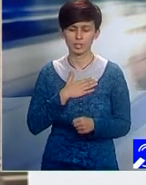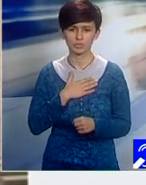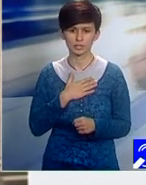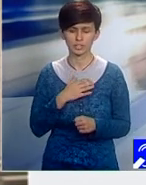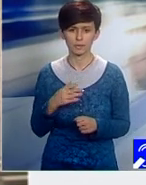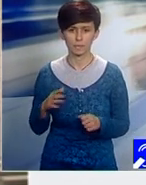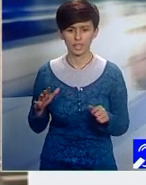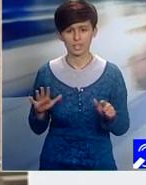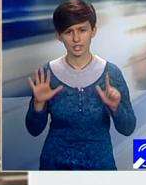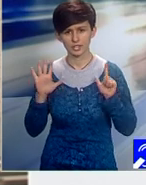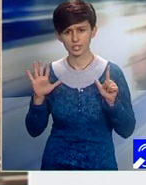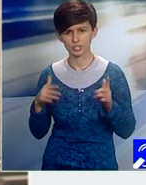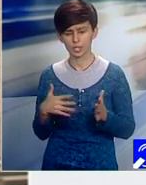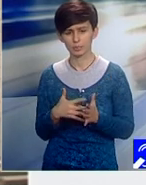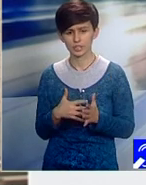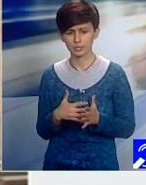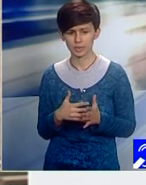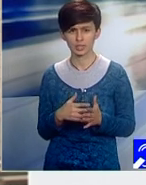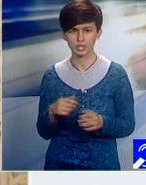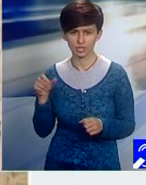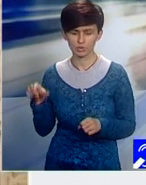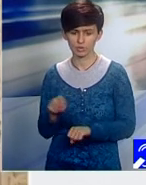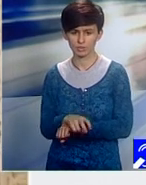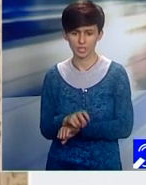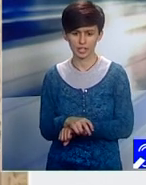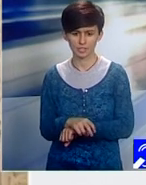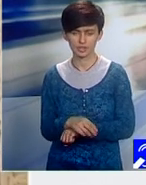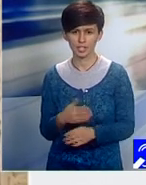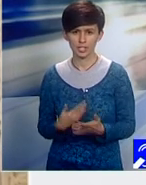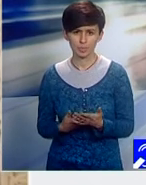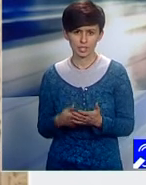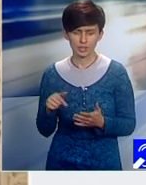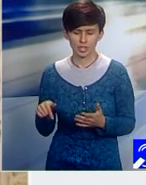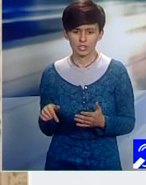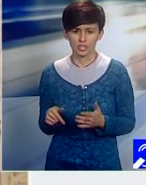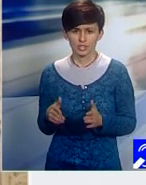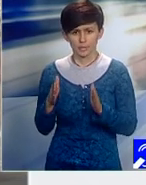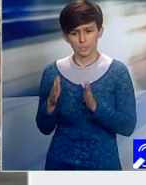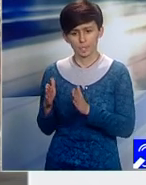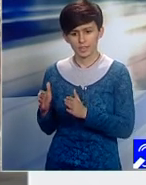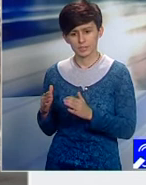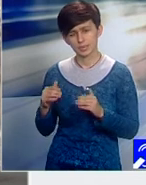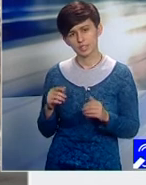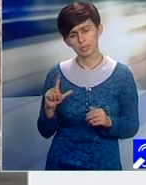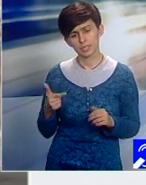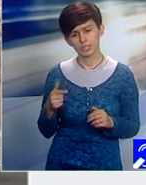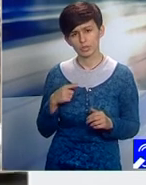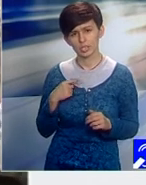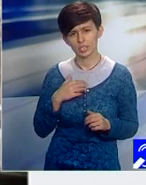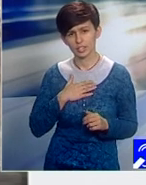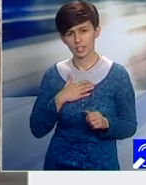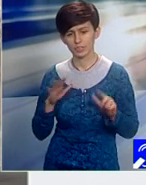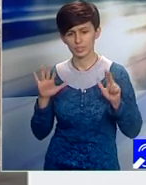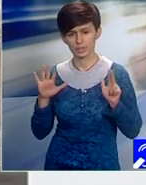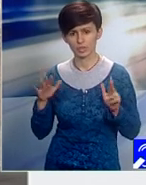avut 7.000 și de concurenți, pentru această ediție a doua avem deja 8.000 și am avut,